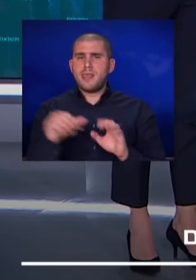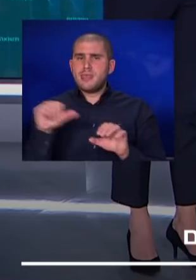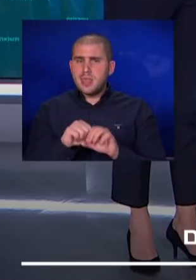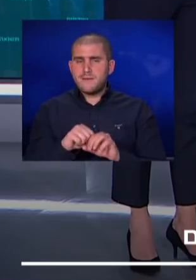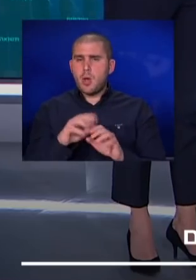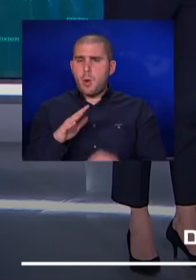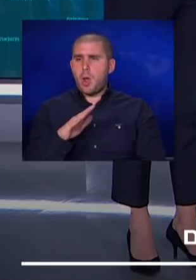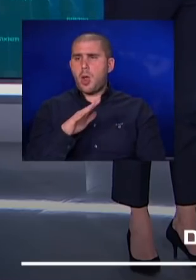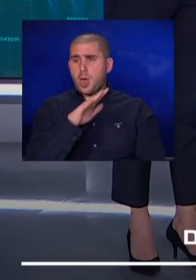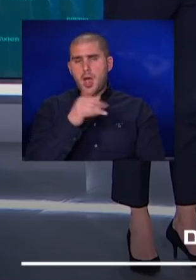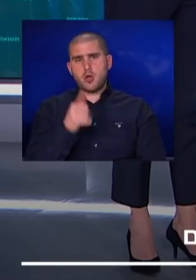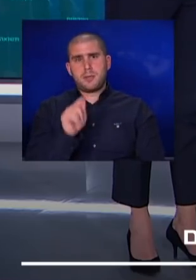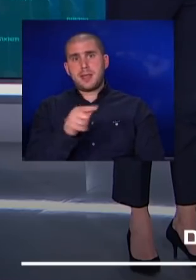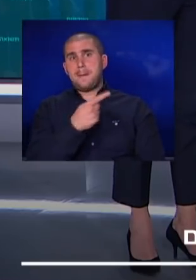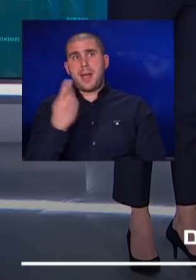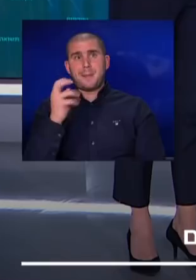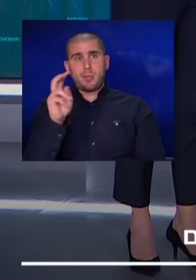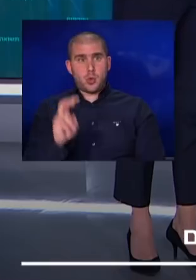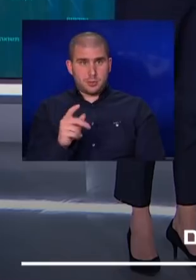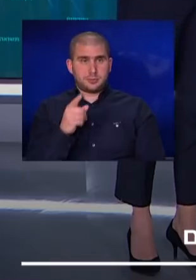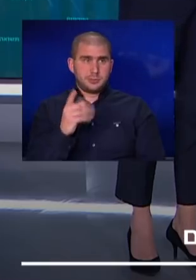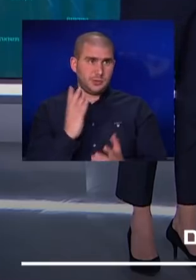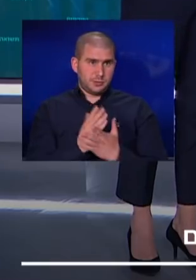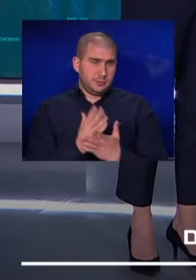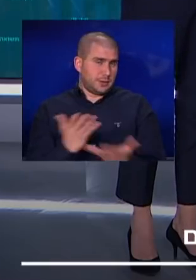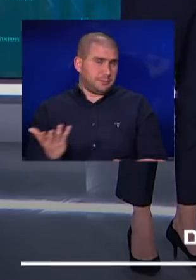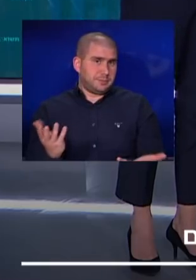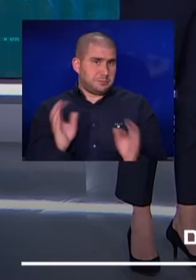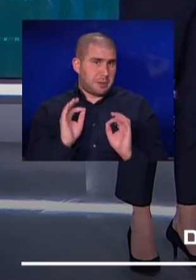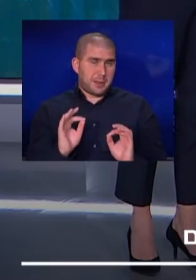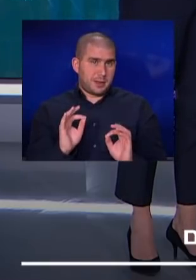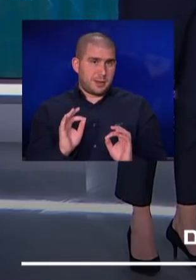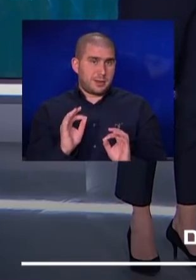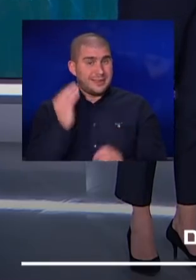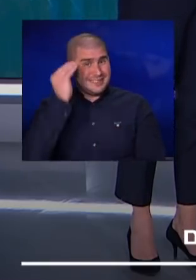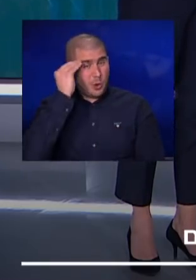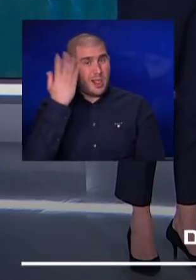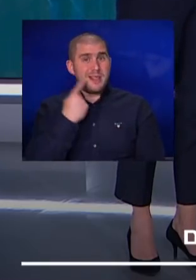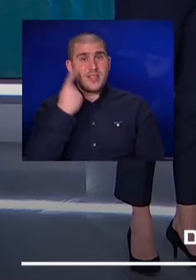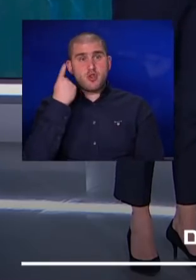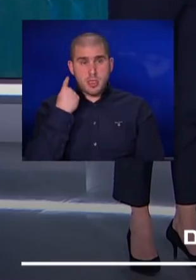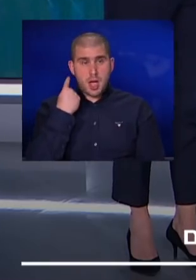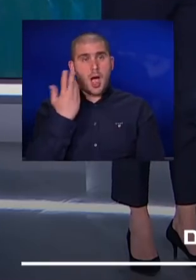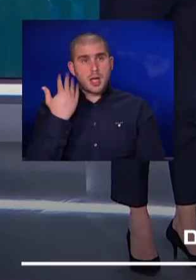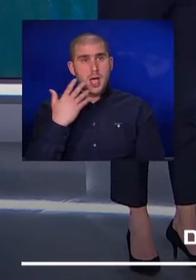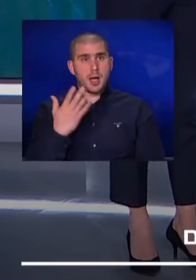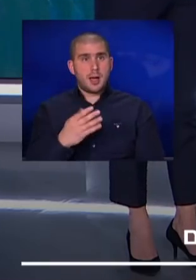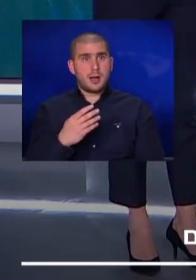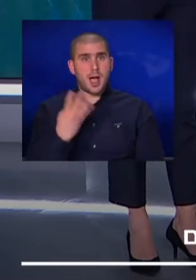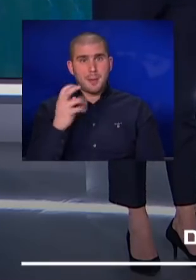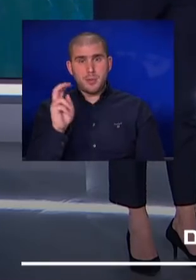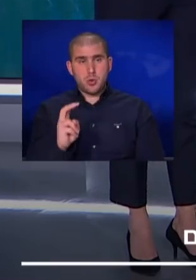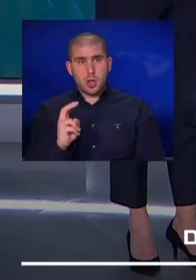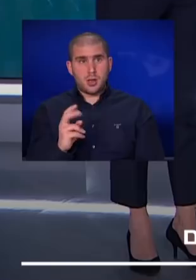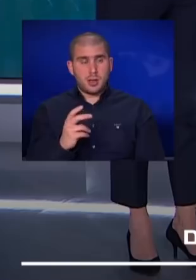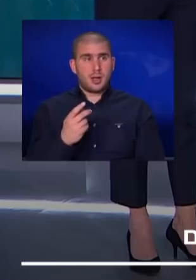ולטפס היום הוא הגיע ל-140 דולר זה רק בואו נזכור שלפני שנה הוא היה ב-20 אנשים חילקו בחינם